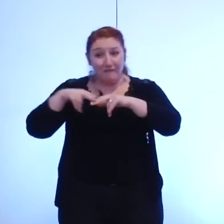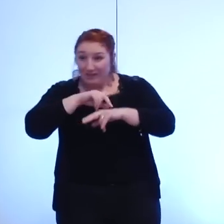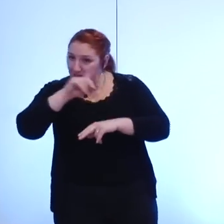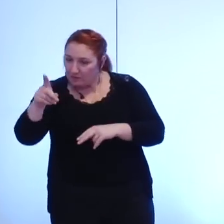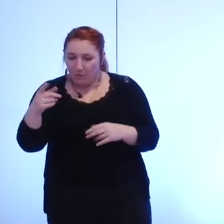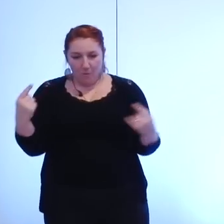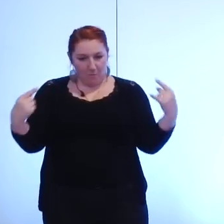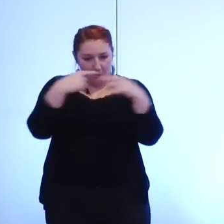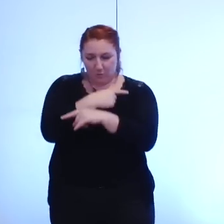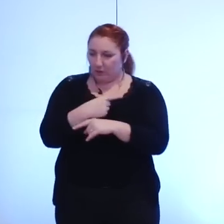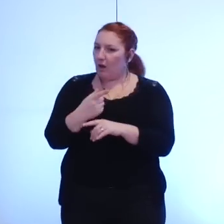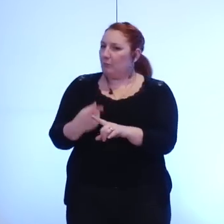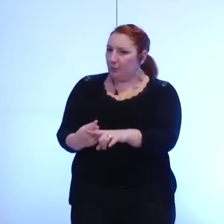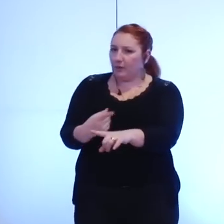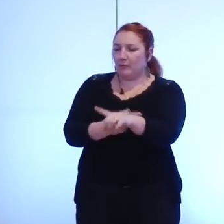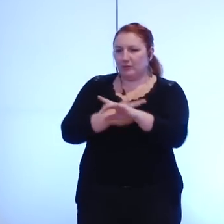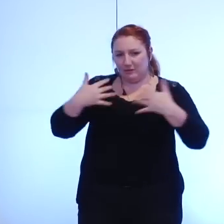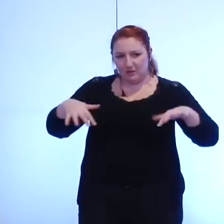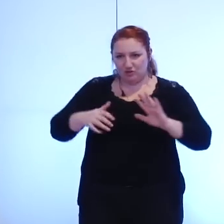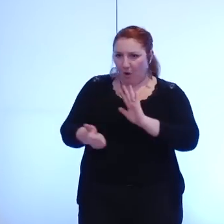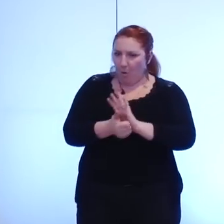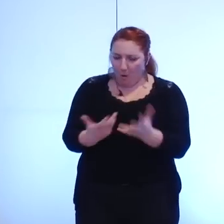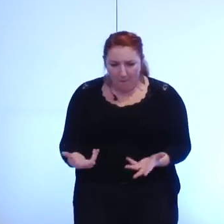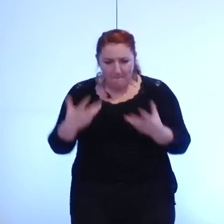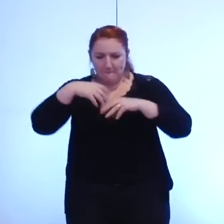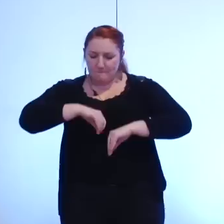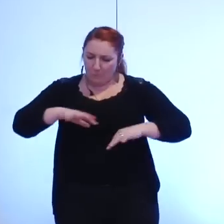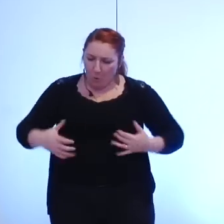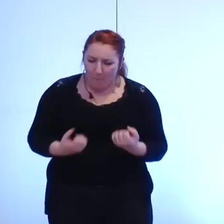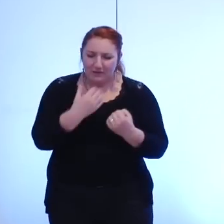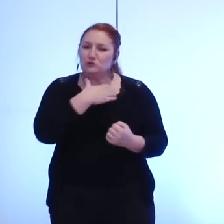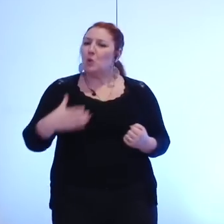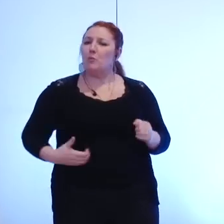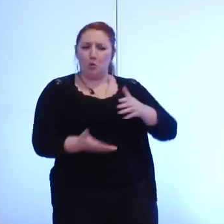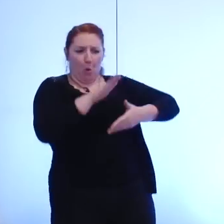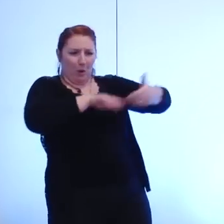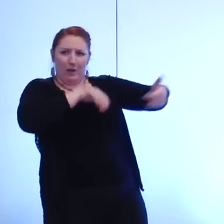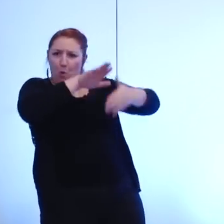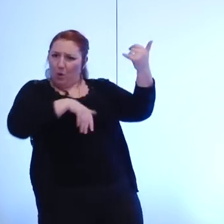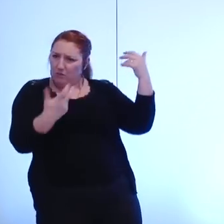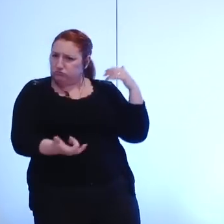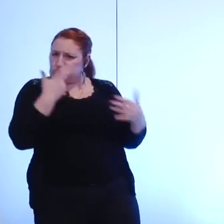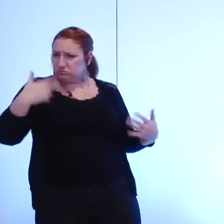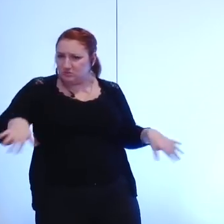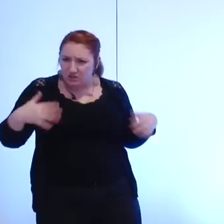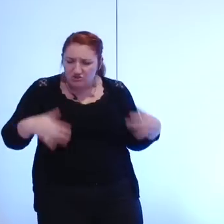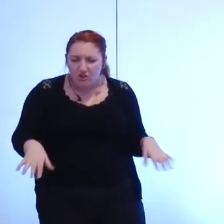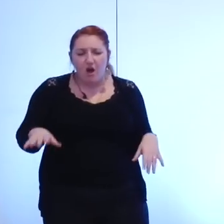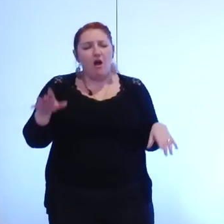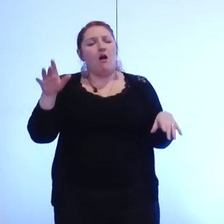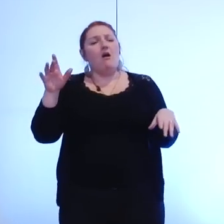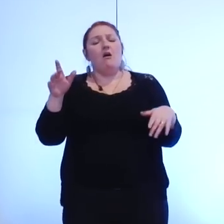compétences par le passé exercé par les communes les transports urbains ça a été dit les espaces naturels